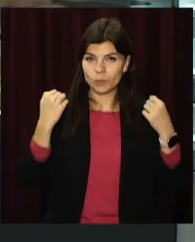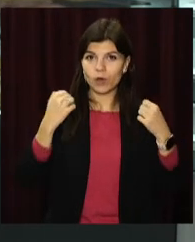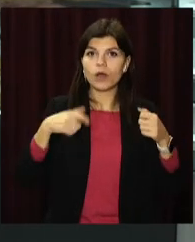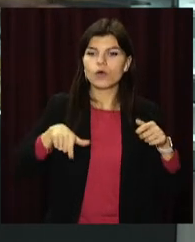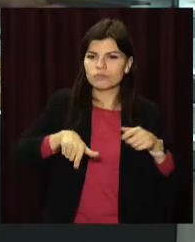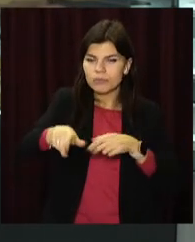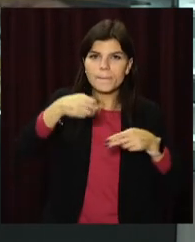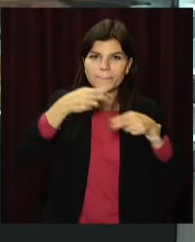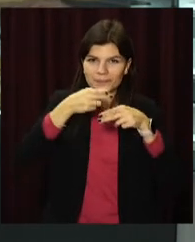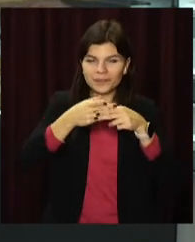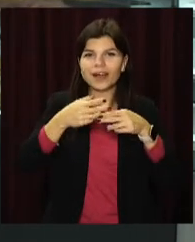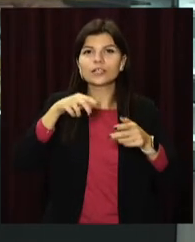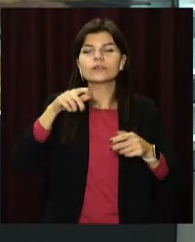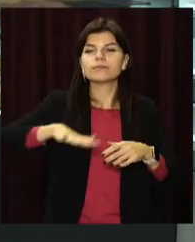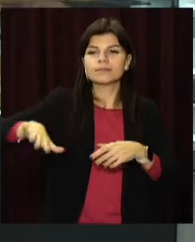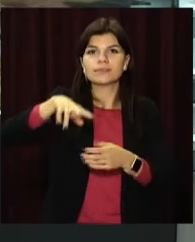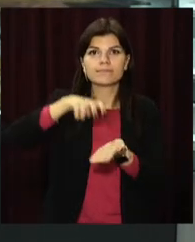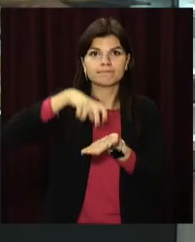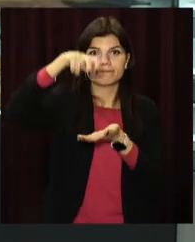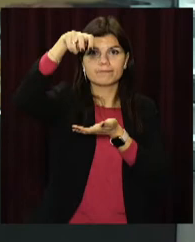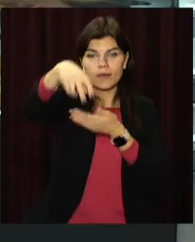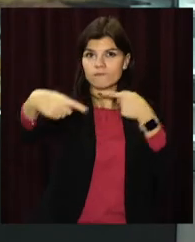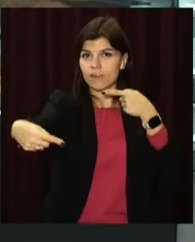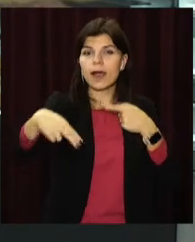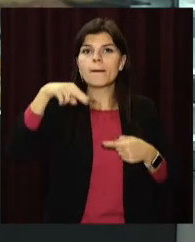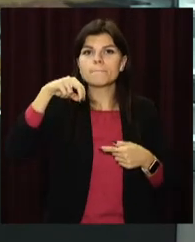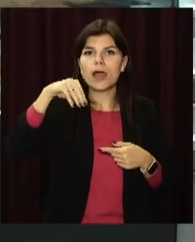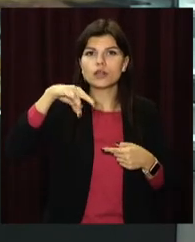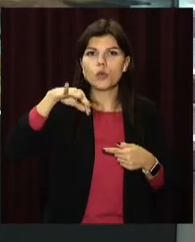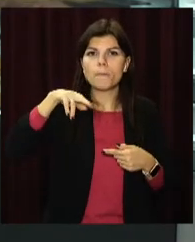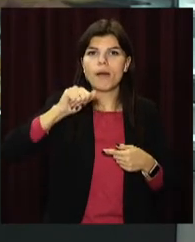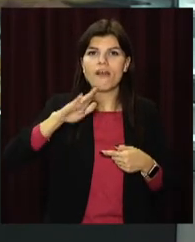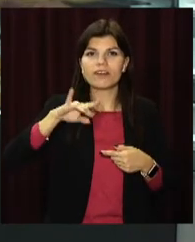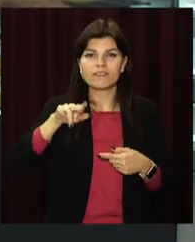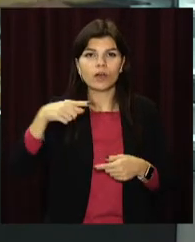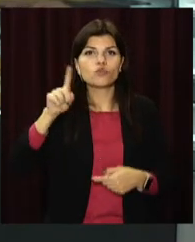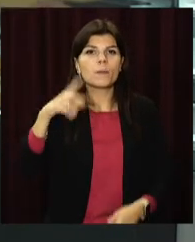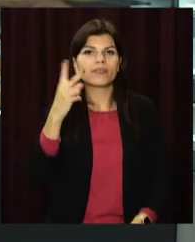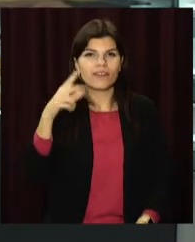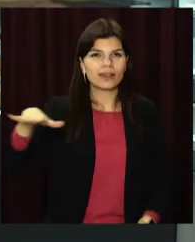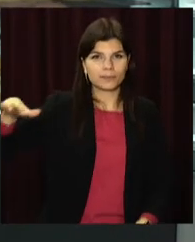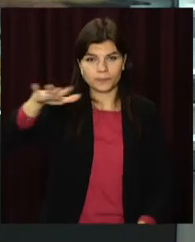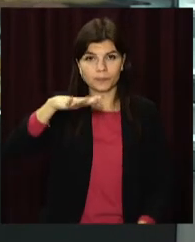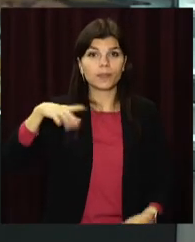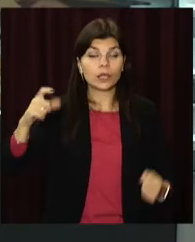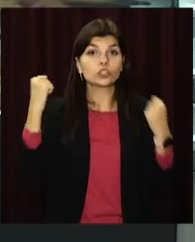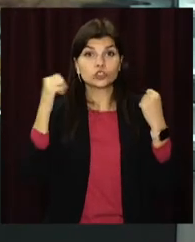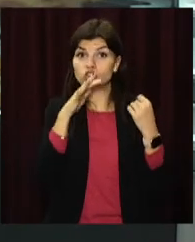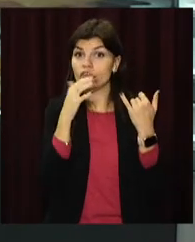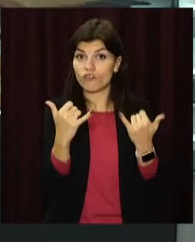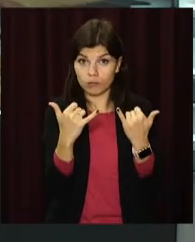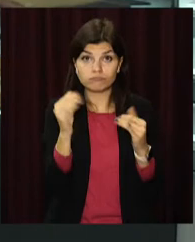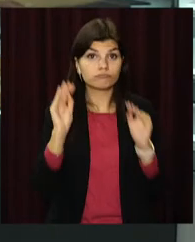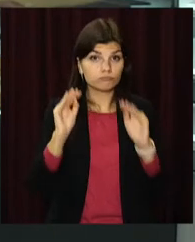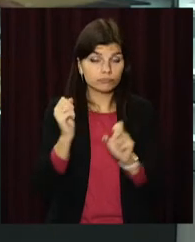смуга перешкод та зона для стрибків у довжину. У Петропавлівському опорному ліцеї номер два облаштовують сучасний стадіон. Усі